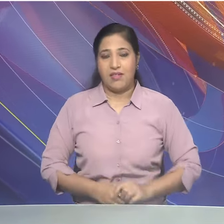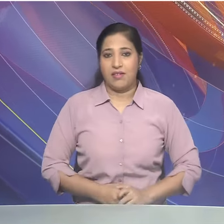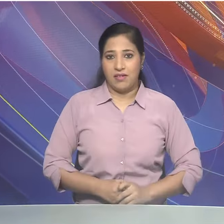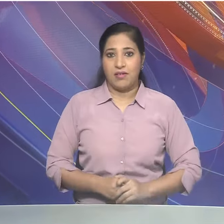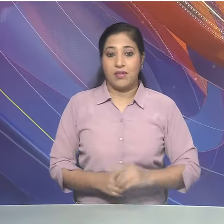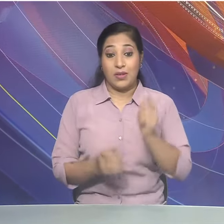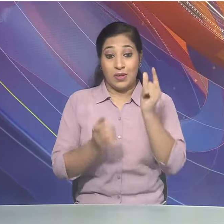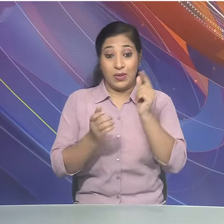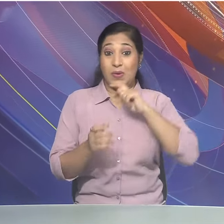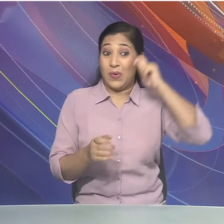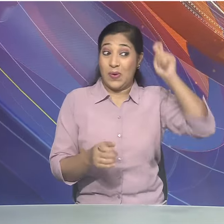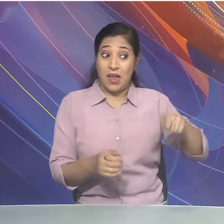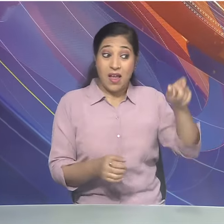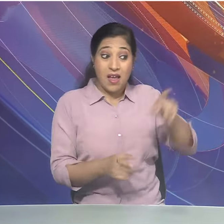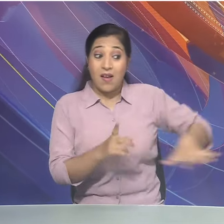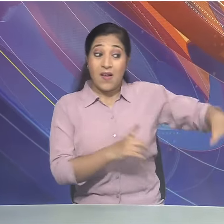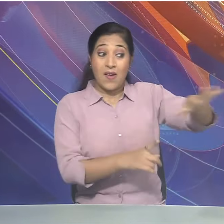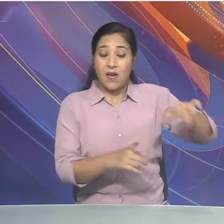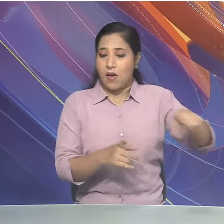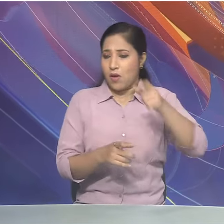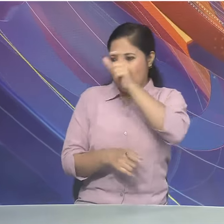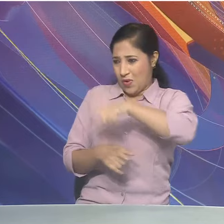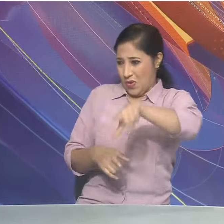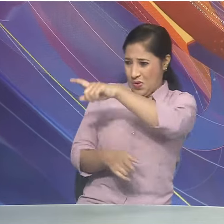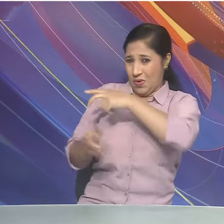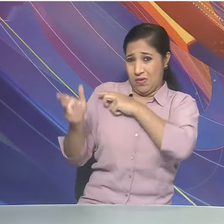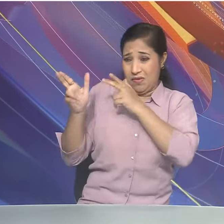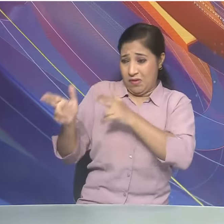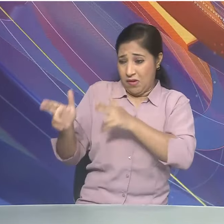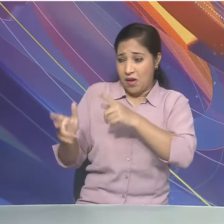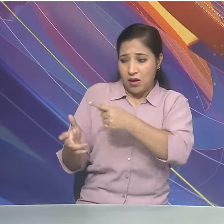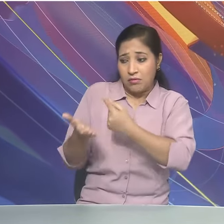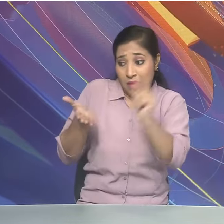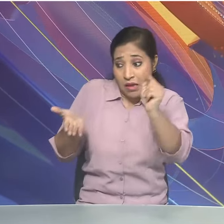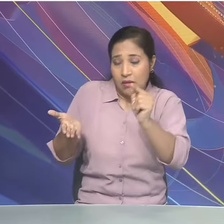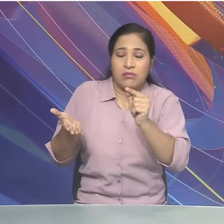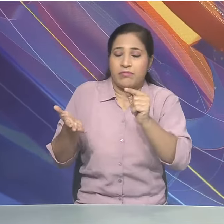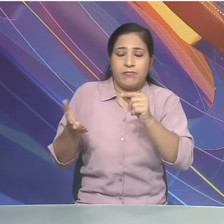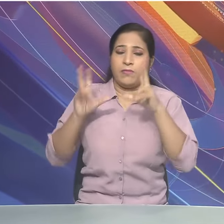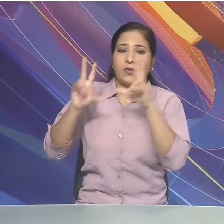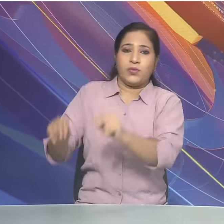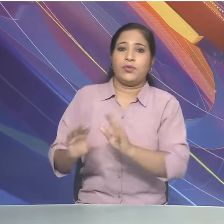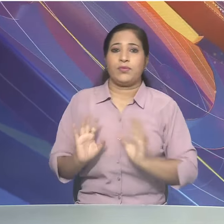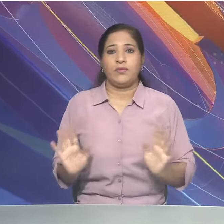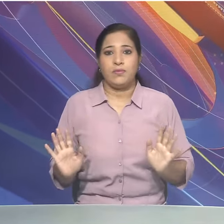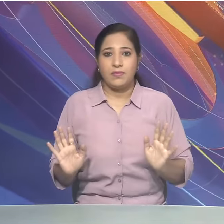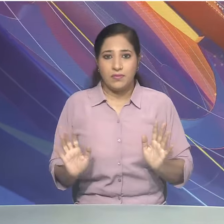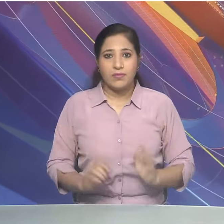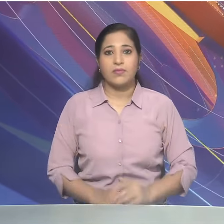उधर यूकरेन ने जन्मस संग्रह के परिनामों को मानिता देने से इनकार कर दिया है